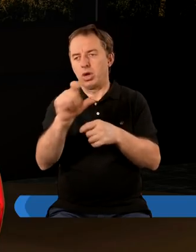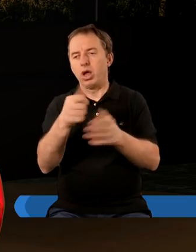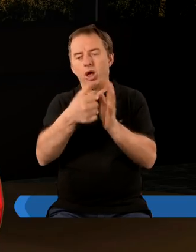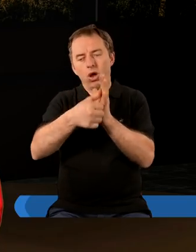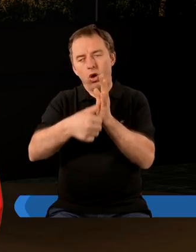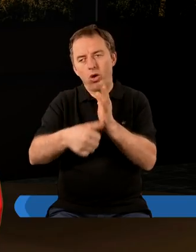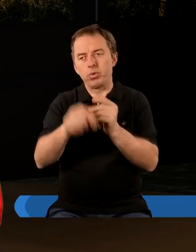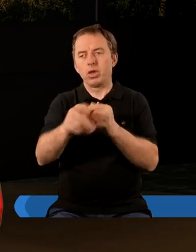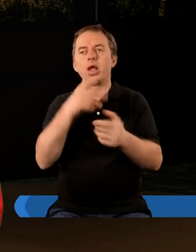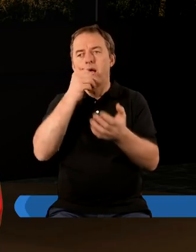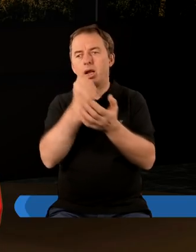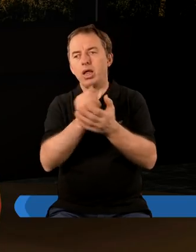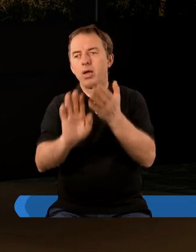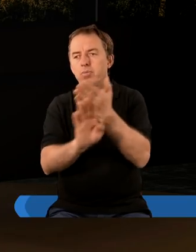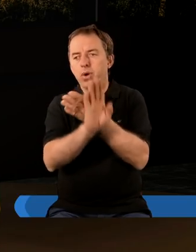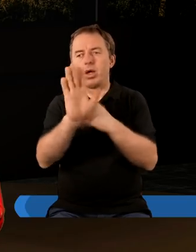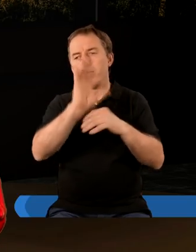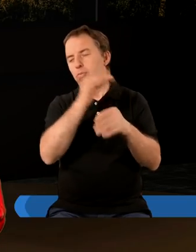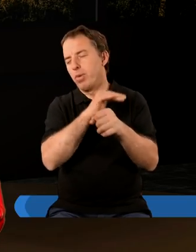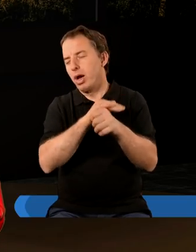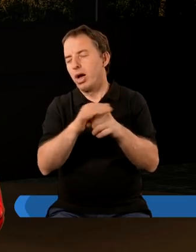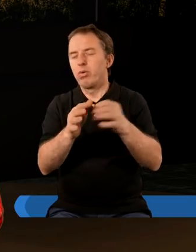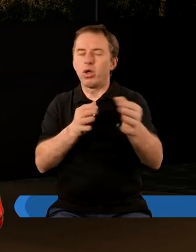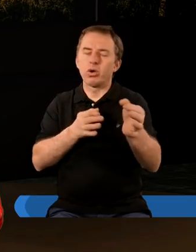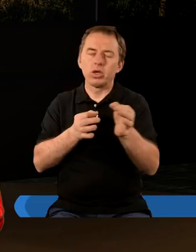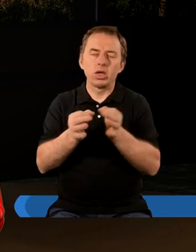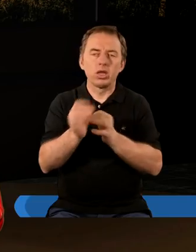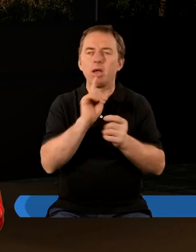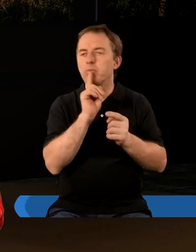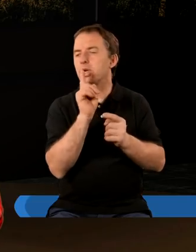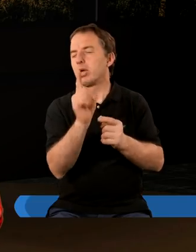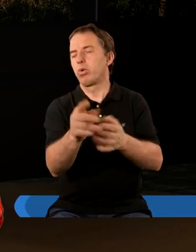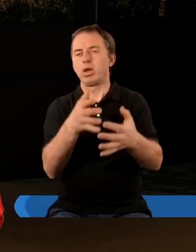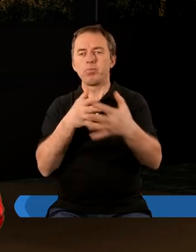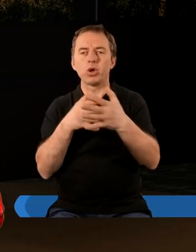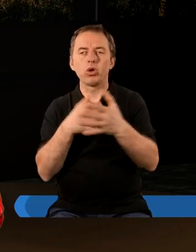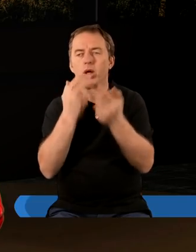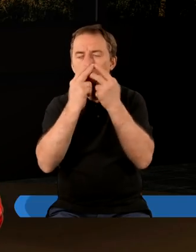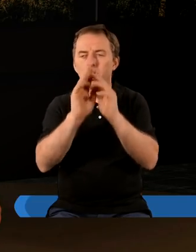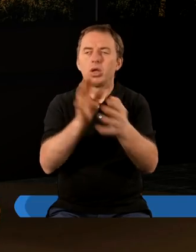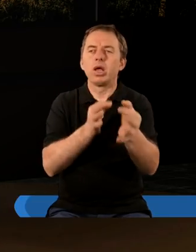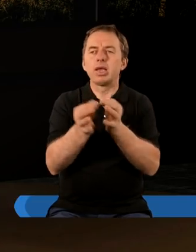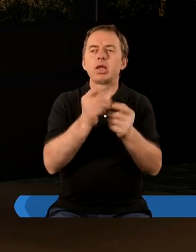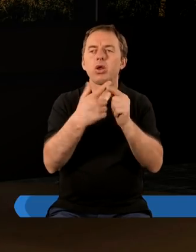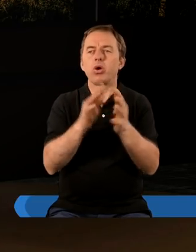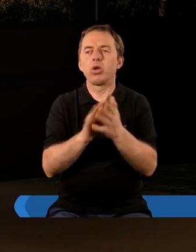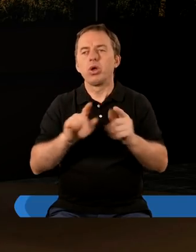No a oprócz tego listy przedstawiają pełną historię, czyli mają to przesłanie prorocze, które pokazują, co w historii Kościoła będzie się działo